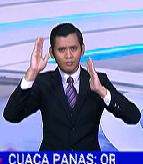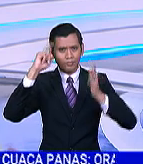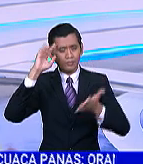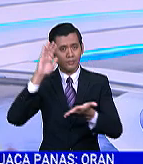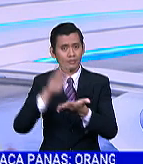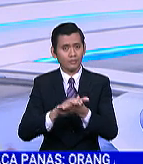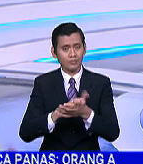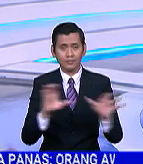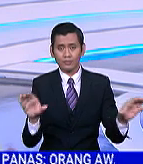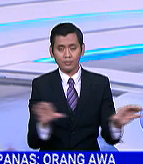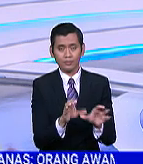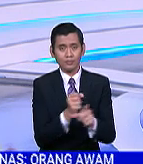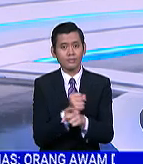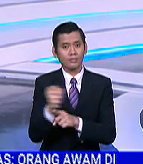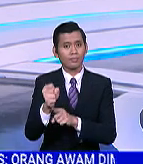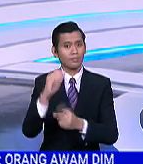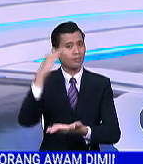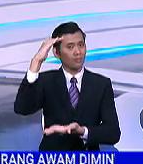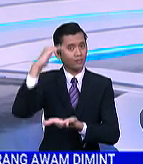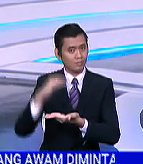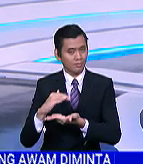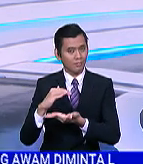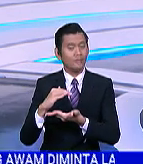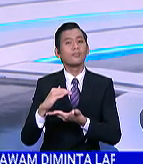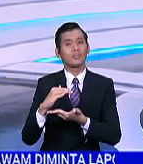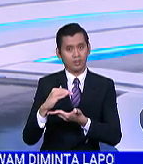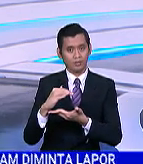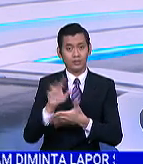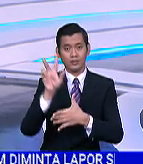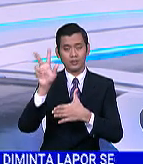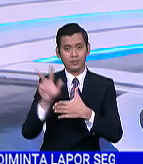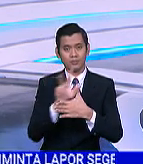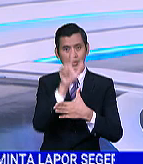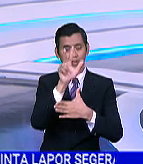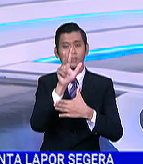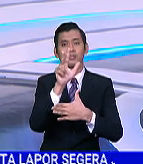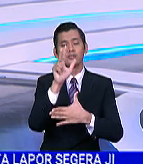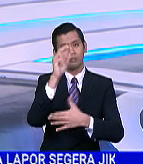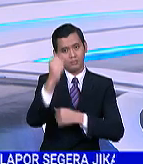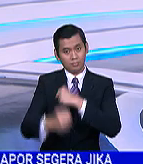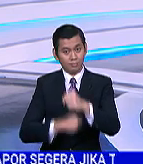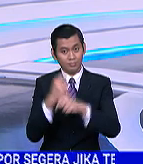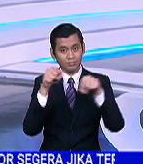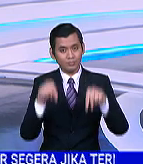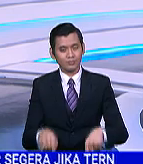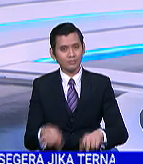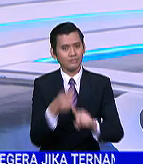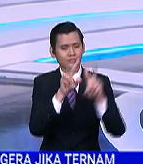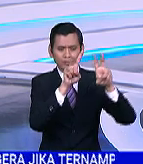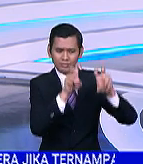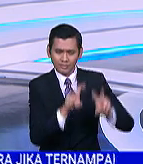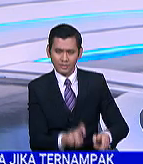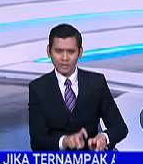sektor pembuatan berkurangan pada suku kedua tahun ini. Menurut kajian, Indeks Persekitaran Perniagaan